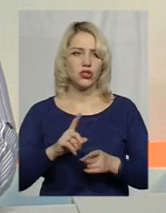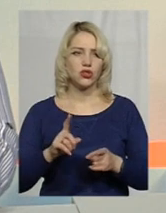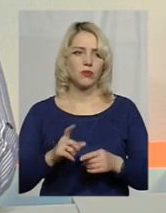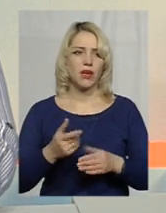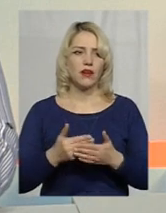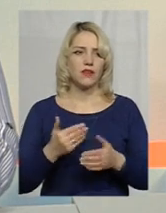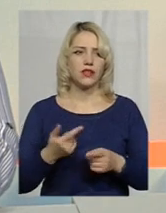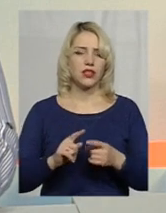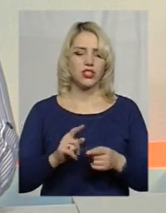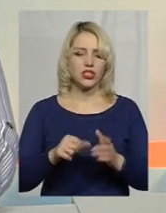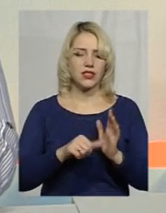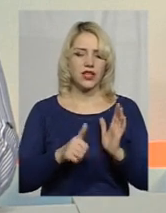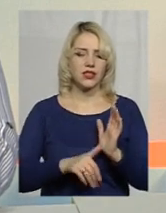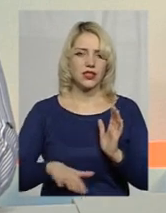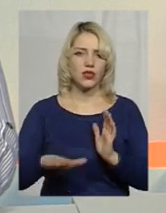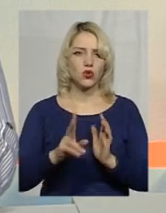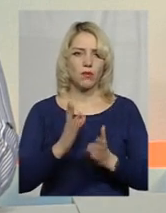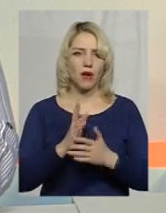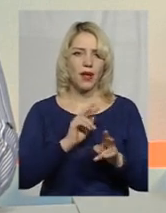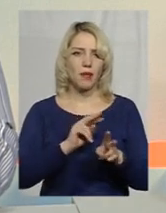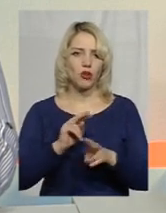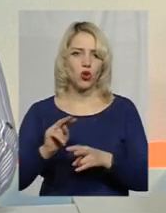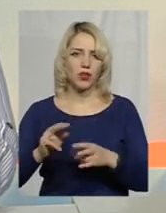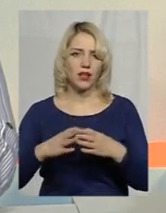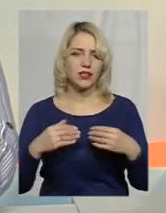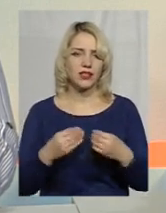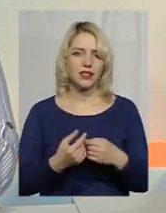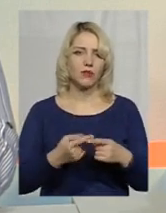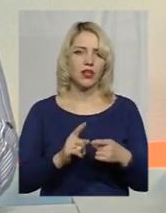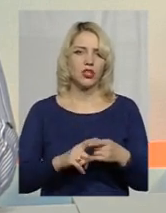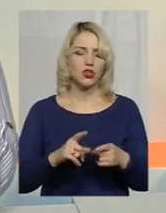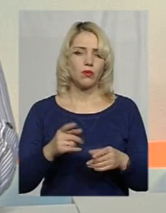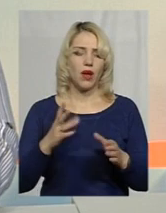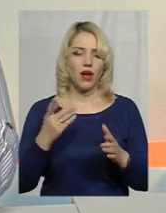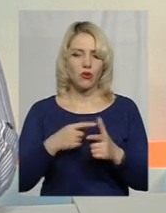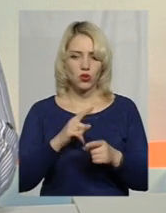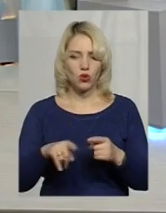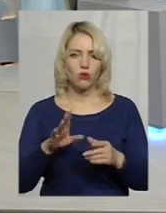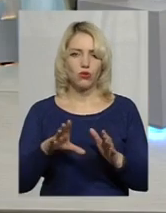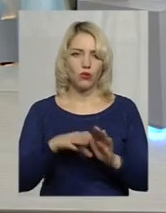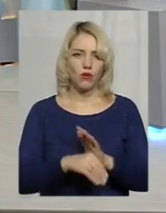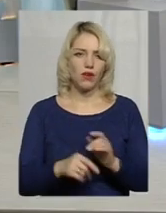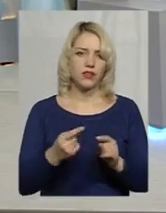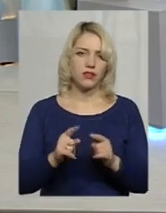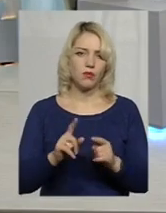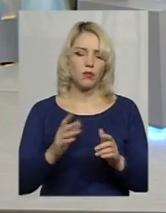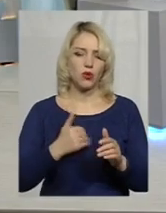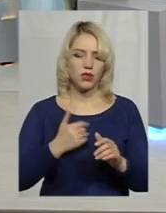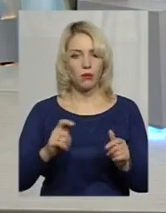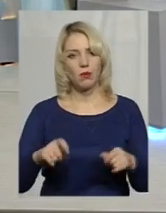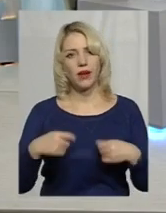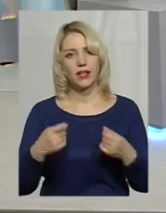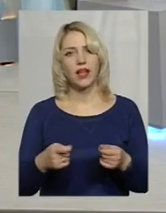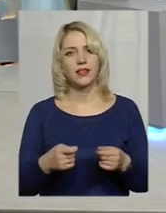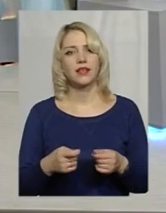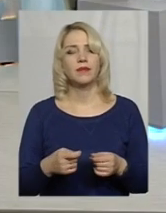тих 16 територій, які вже мають патронатні сім'ї, або їх от-от запровадять, ми естефету могли передати Хмельниччині, і